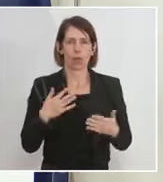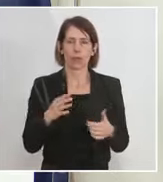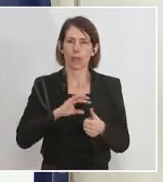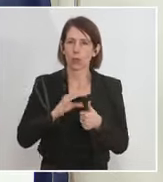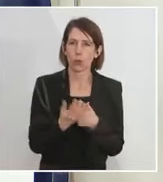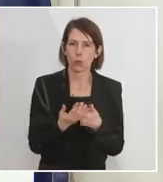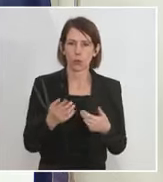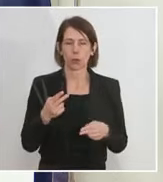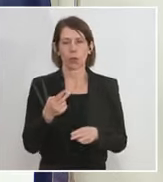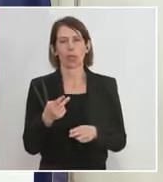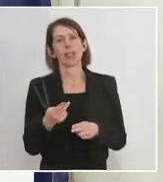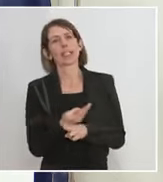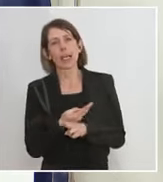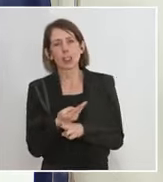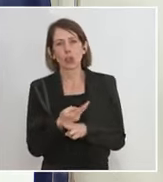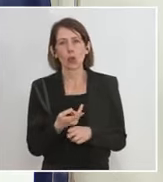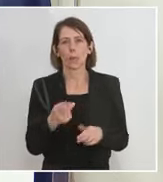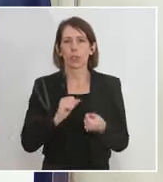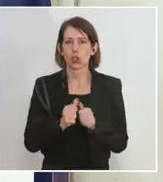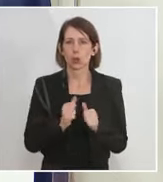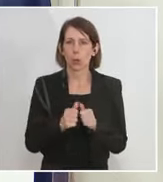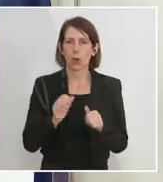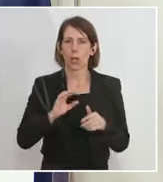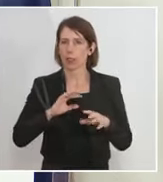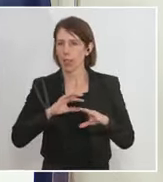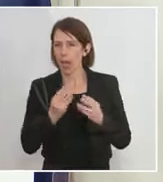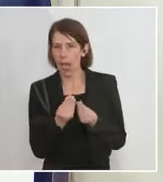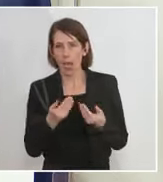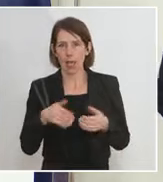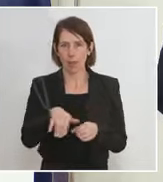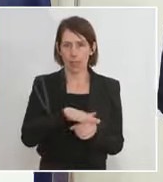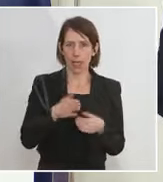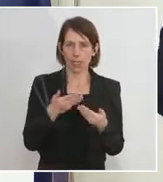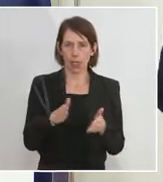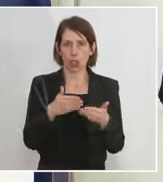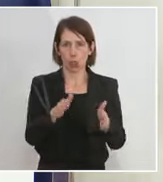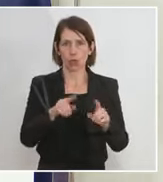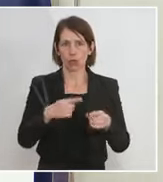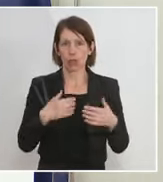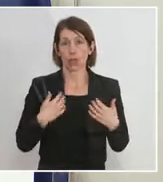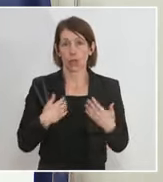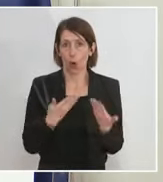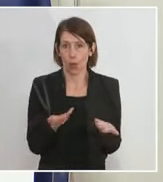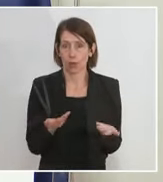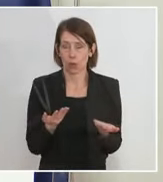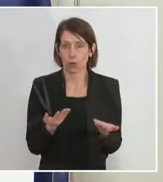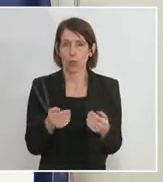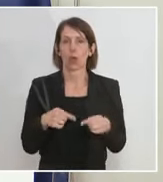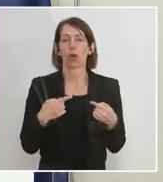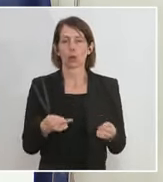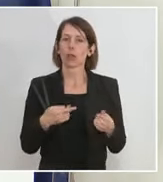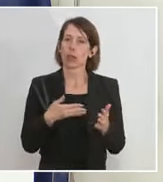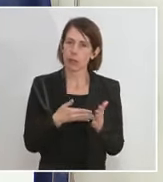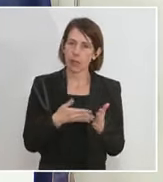Gastronomie, Tourismus, Sport, andere Lebensbereiche auch geöffnet werden. Und da ist natürlich der Test die Hilfe.